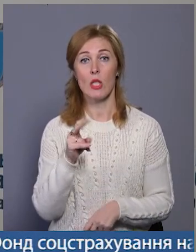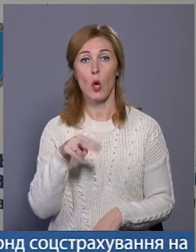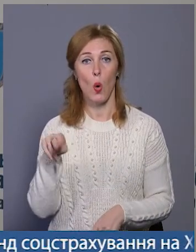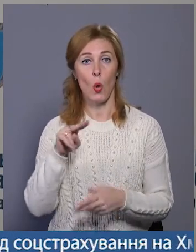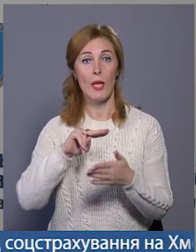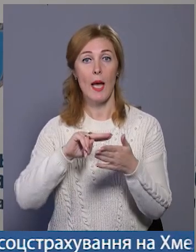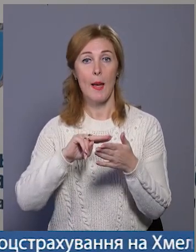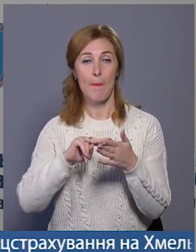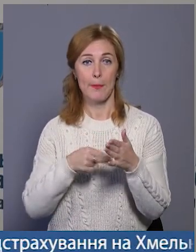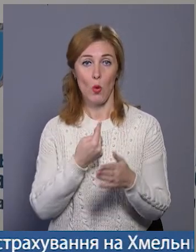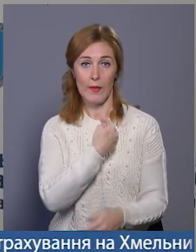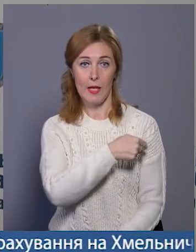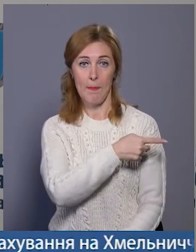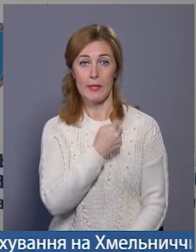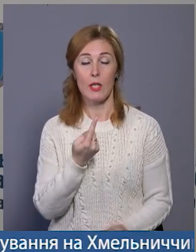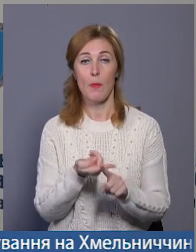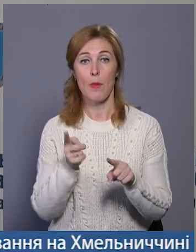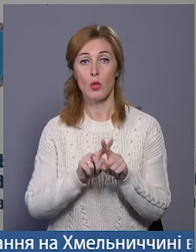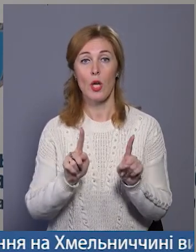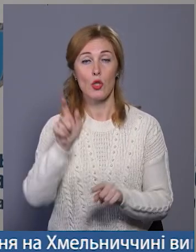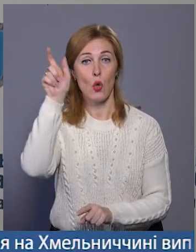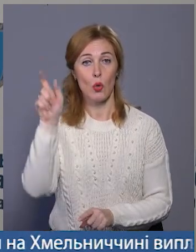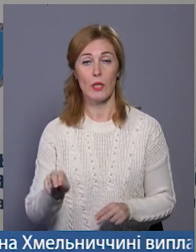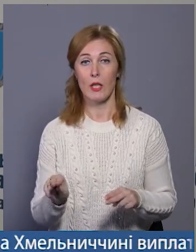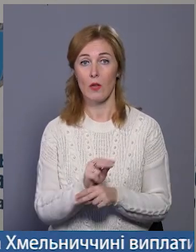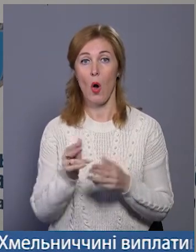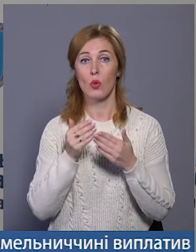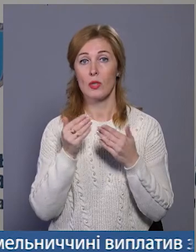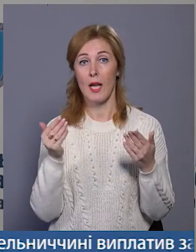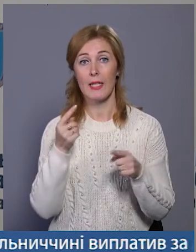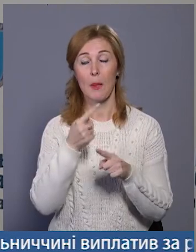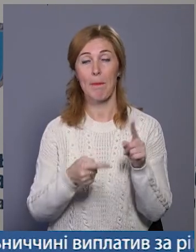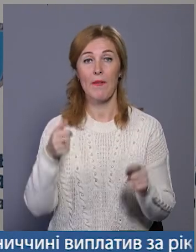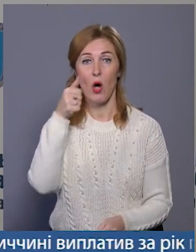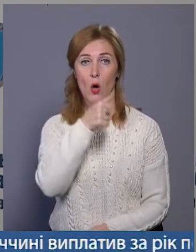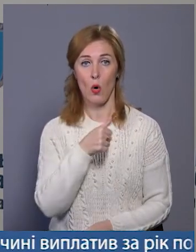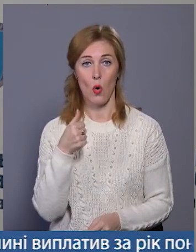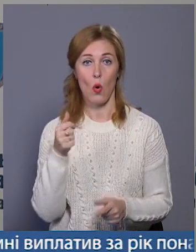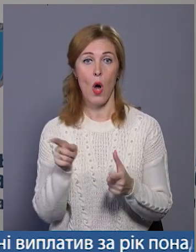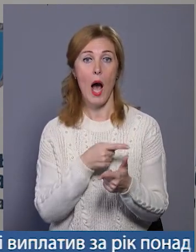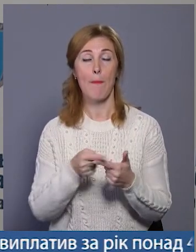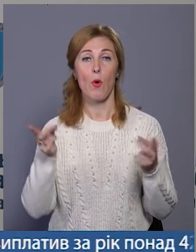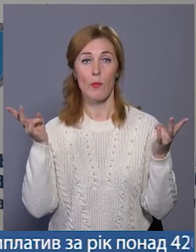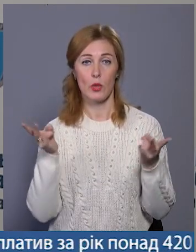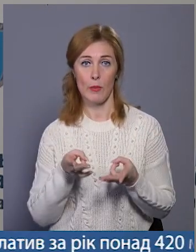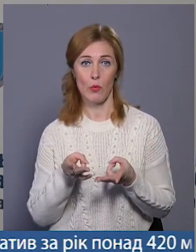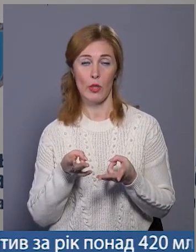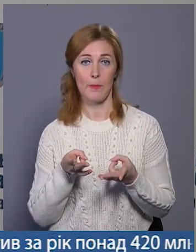медична довідка про те, що людина лікувалася останніх півроку, або потребує